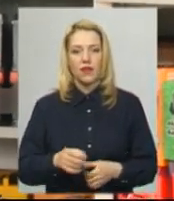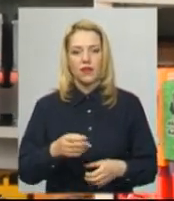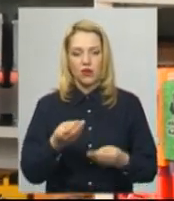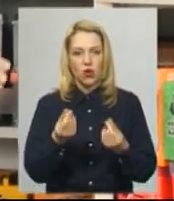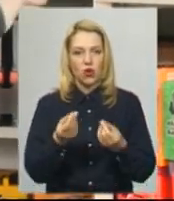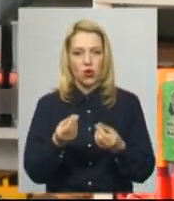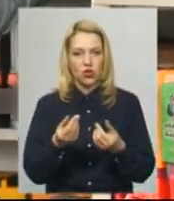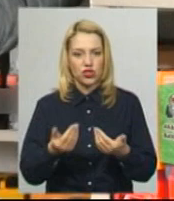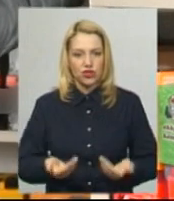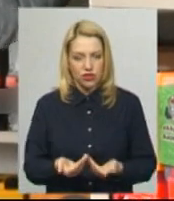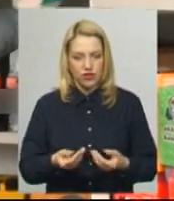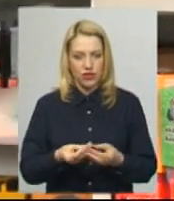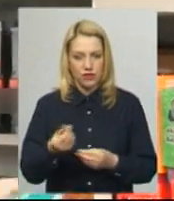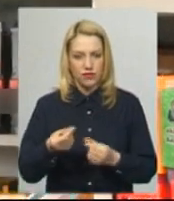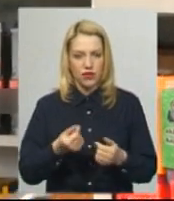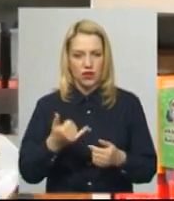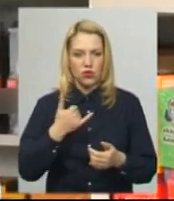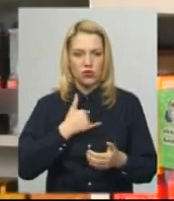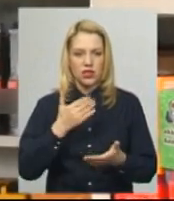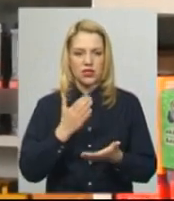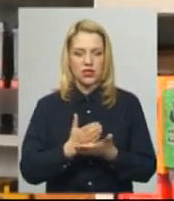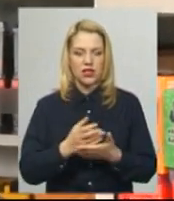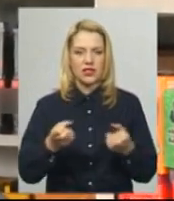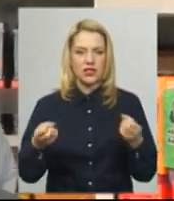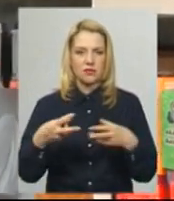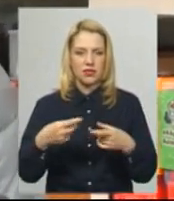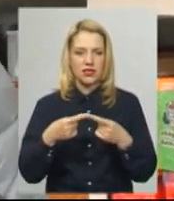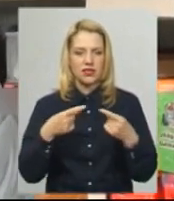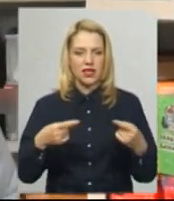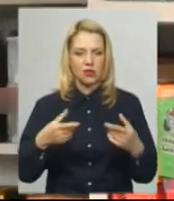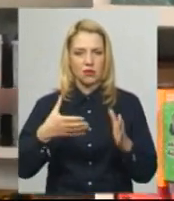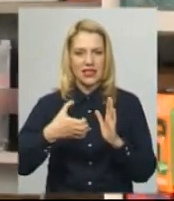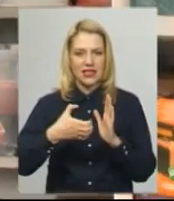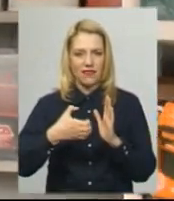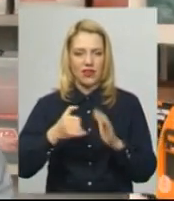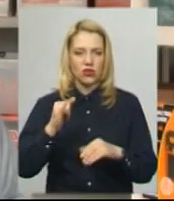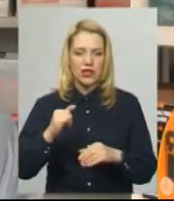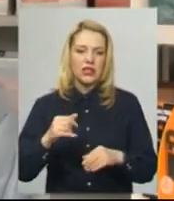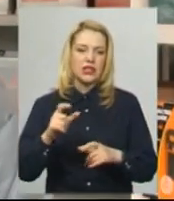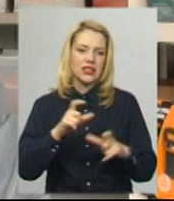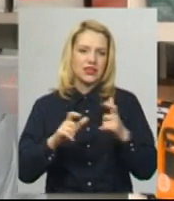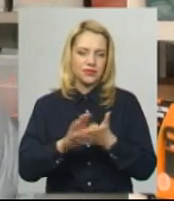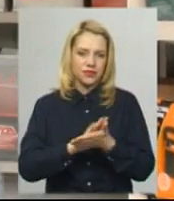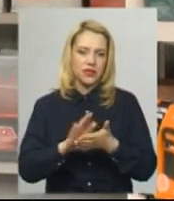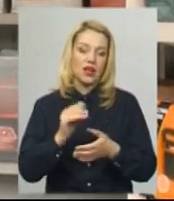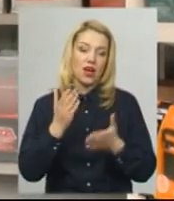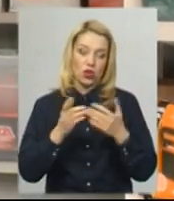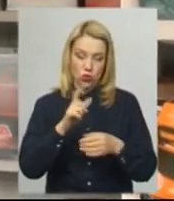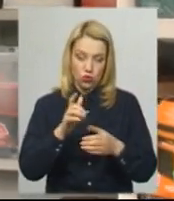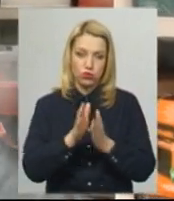для того ми маємо засоби, такі дезінфектори. стараємося постійно, якщо люди просять,